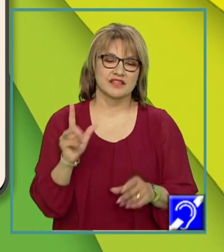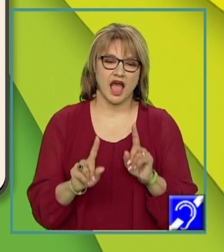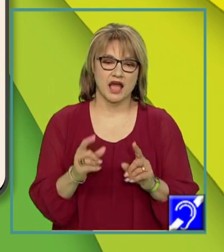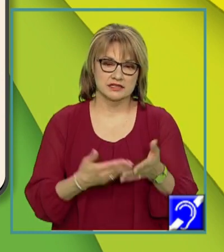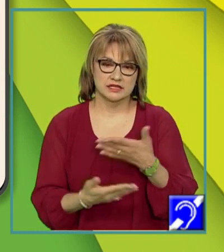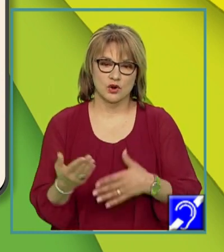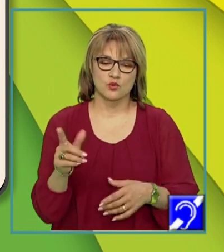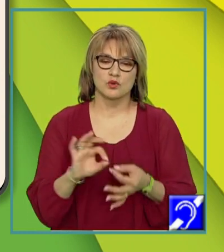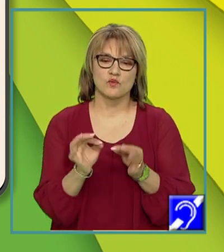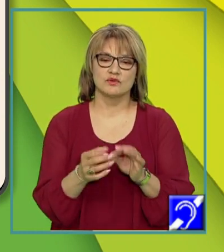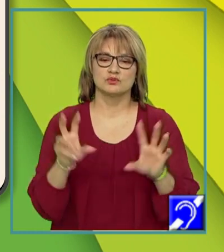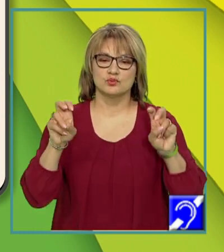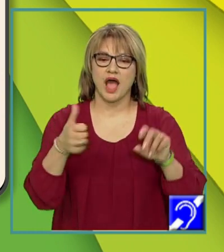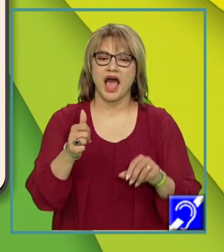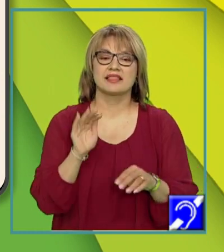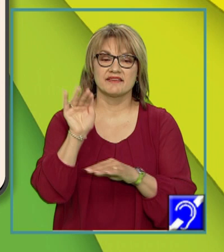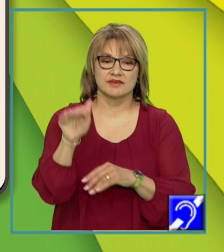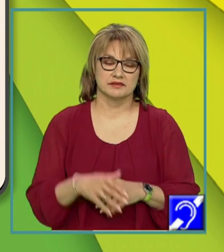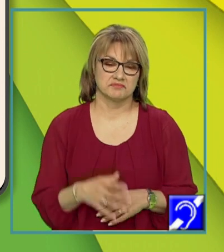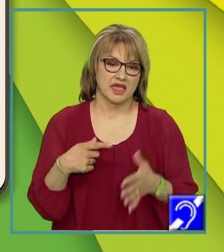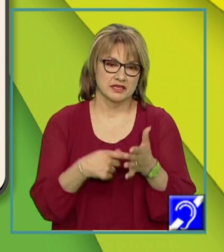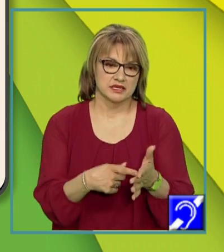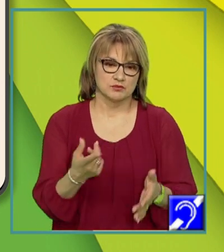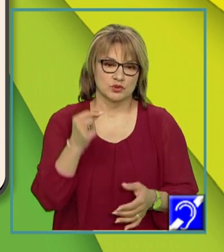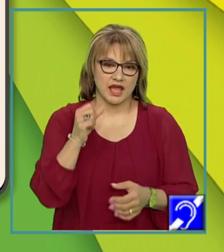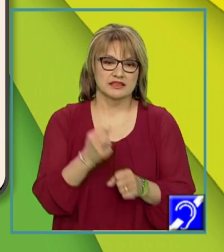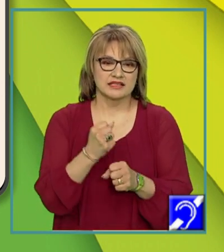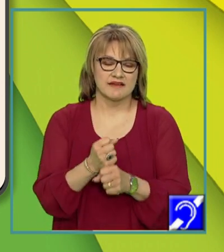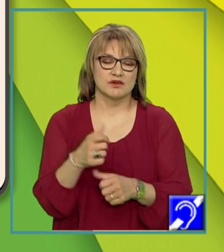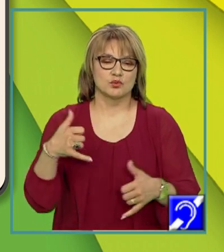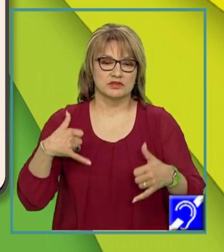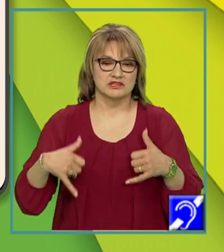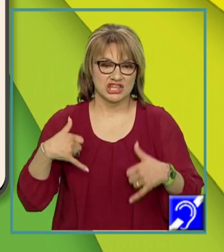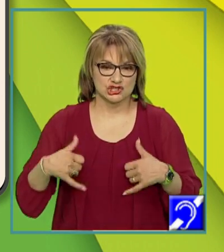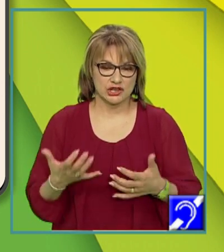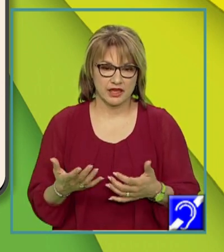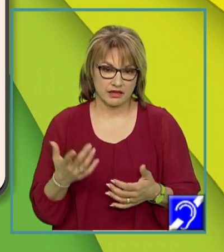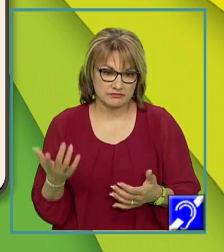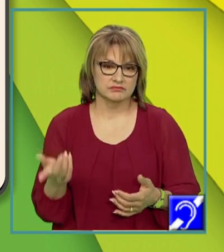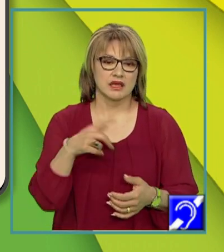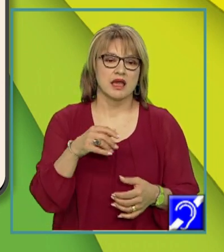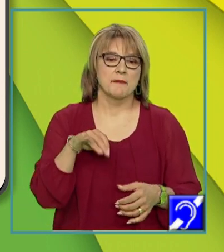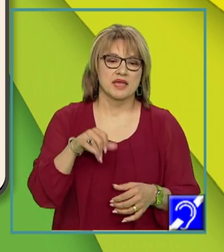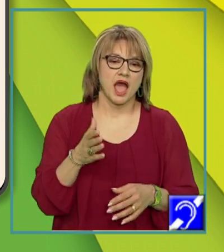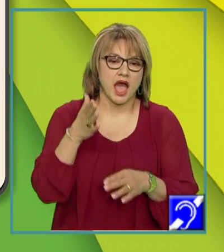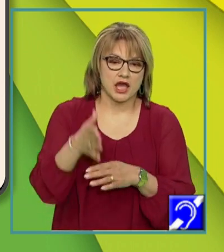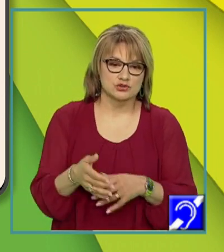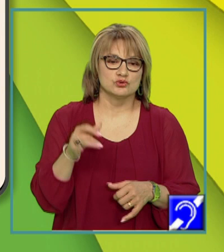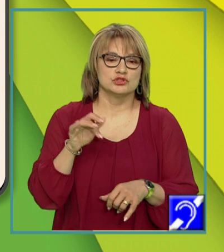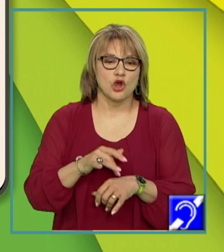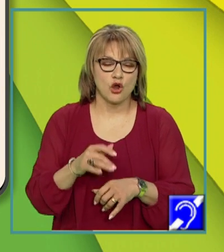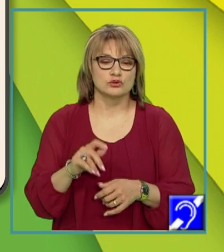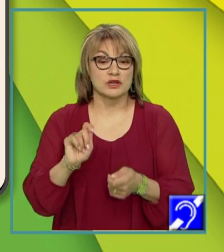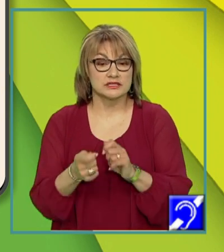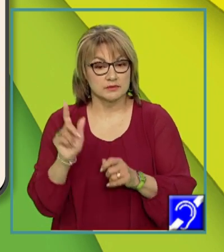Iată câteva exemple. Tata s-a făcut inginer, tata a devenit inginer, Mihai a ajuns doctor, Mihai a devenit doctor.